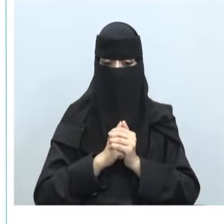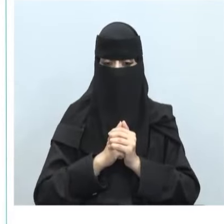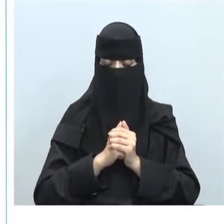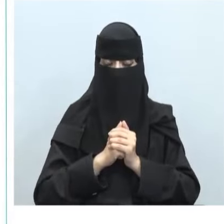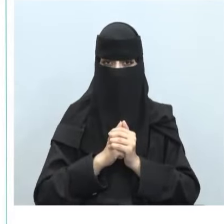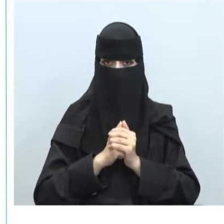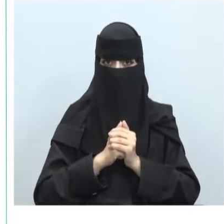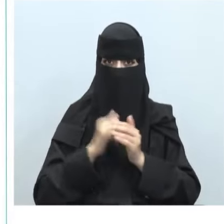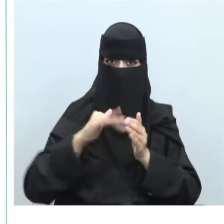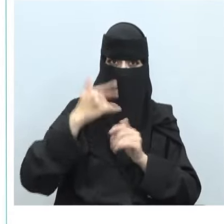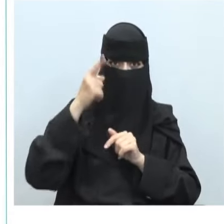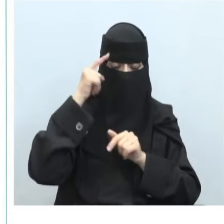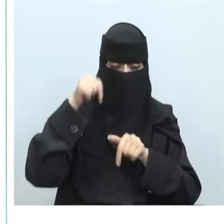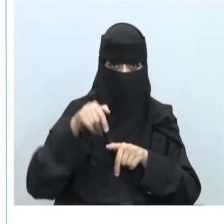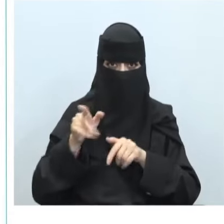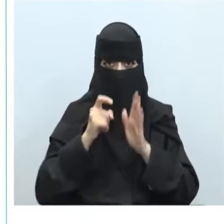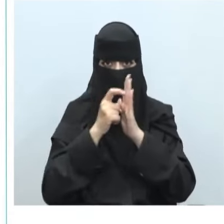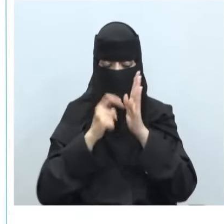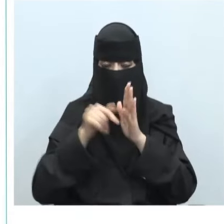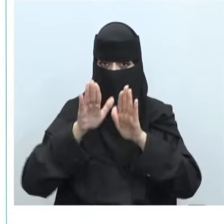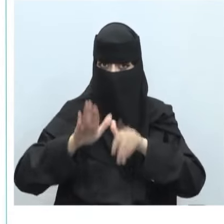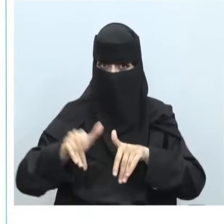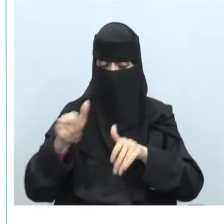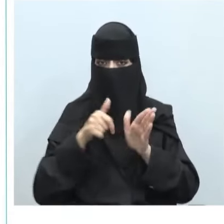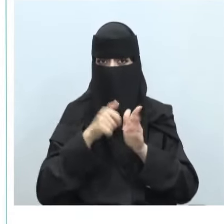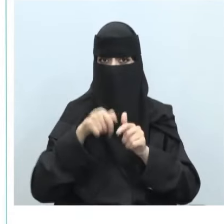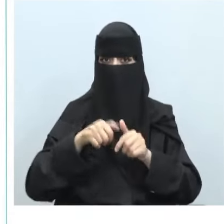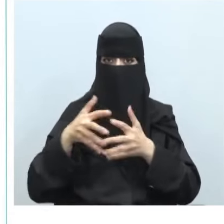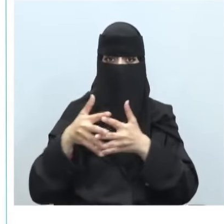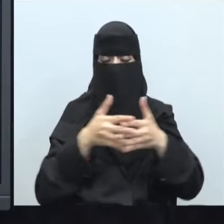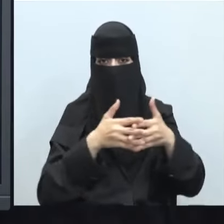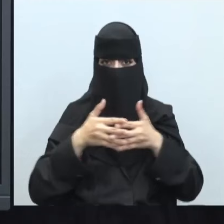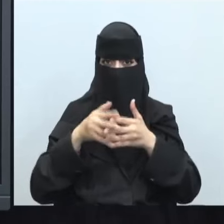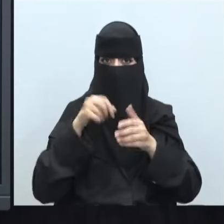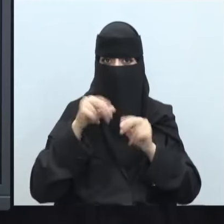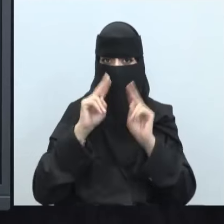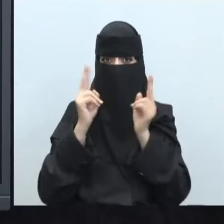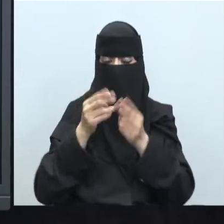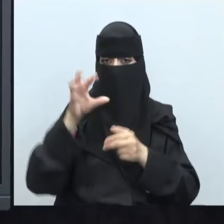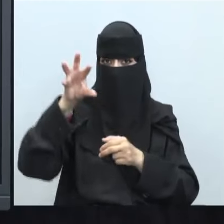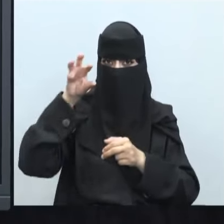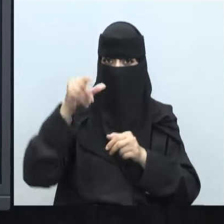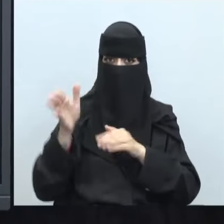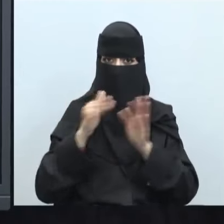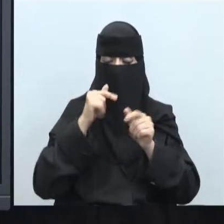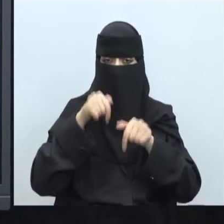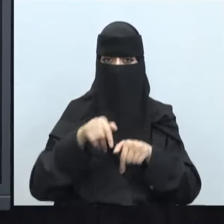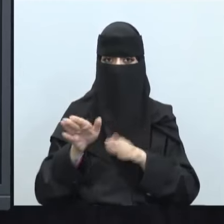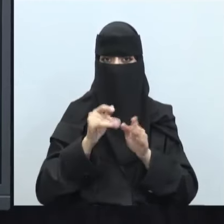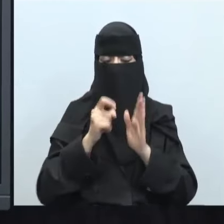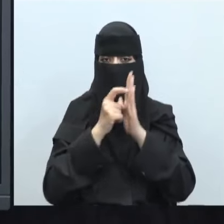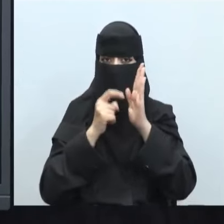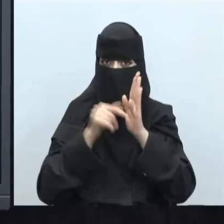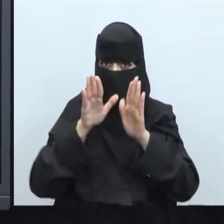بعد أن تعرفنا على القوانين الموجودة بالولايات المتحدة الأمريكية والاتحاد الأوروبي نتعلم الآن على